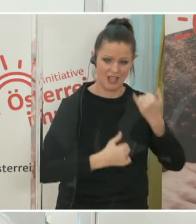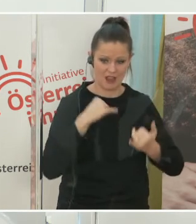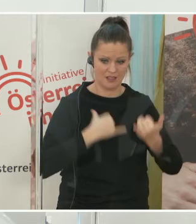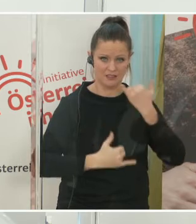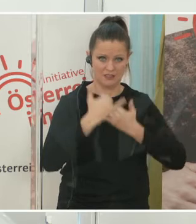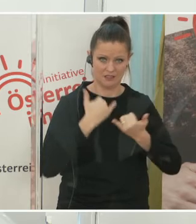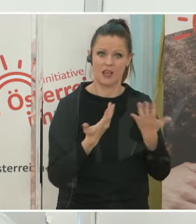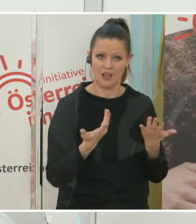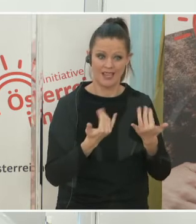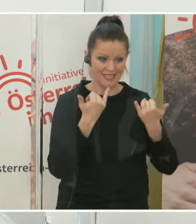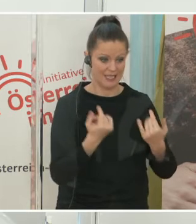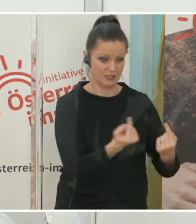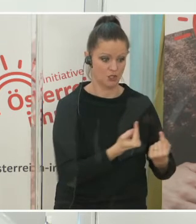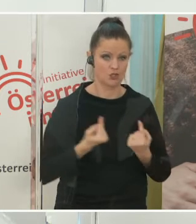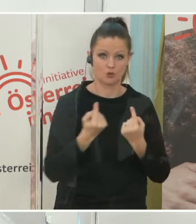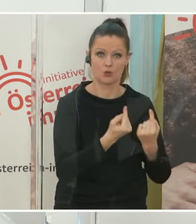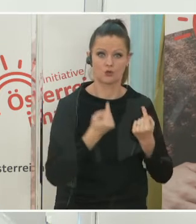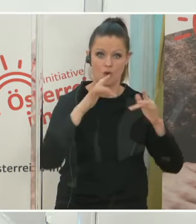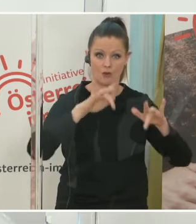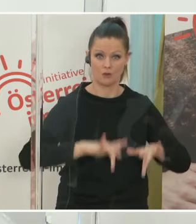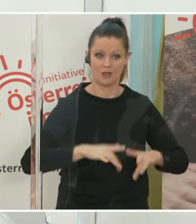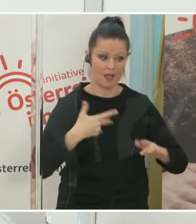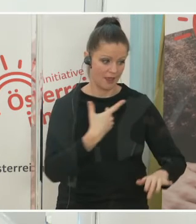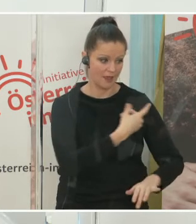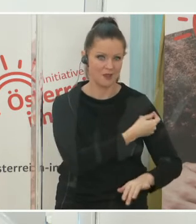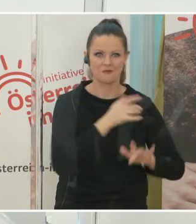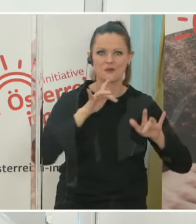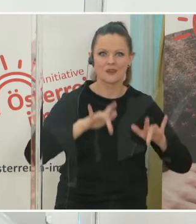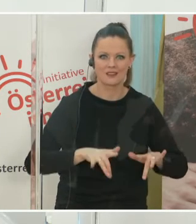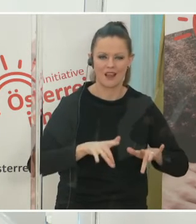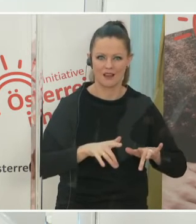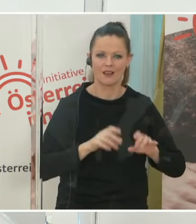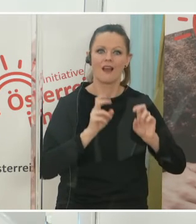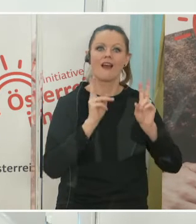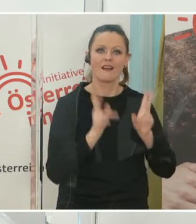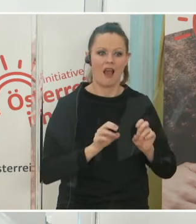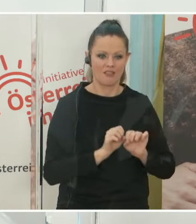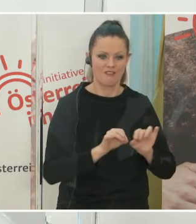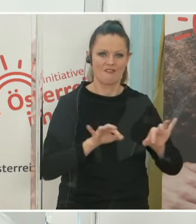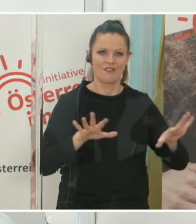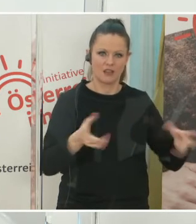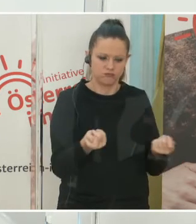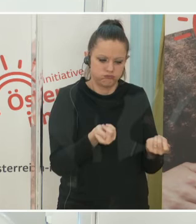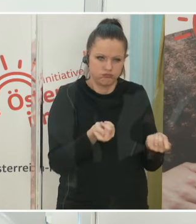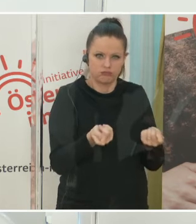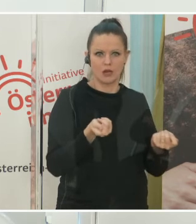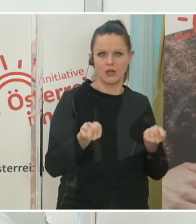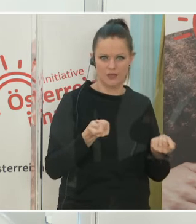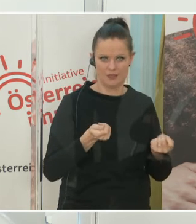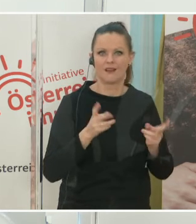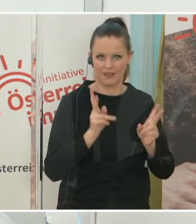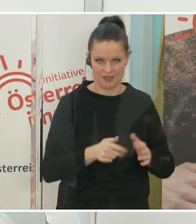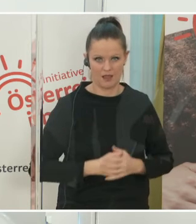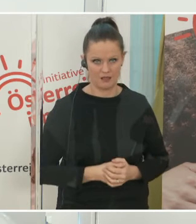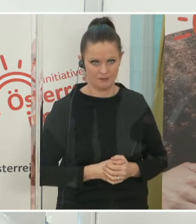Situation stehen, eine Impfung zu haben und damit das Virus wieder in den Griff zu bekommen. Und ich kann Ihnen